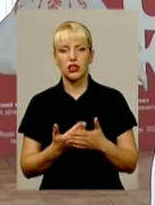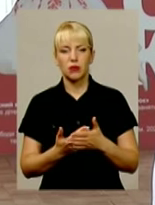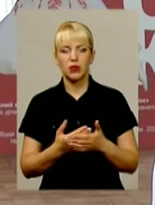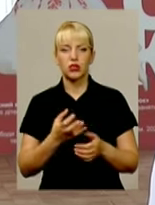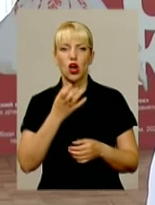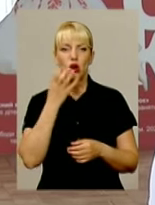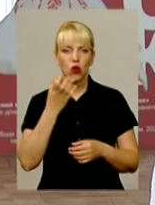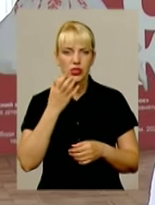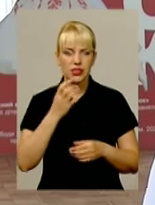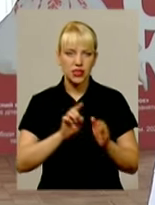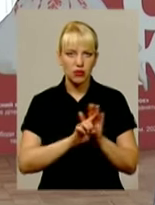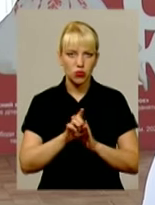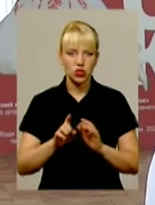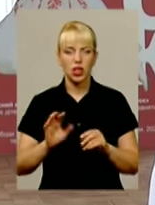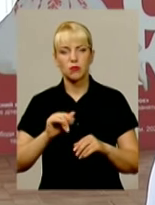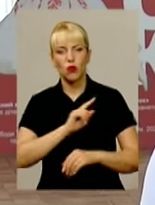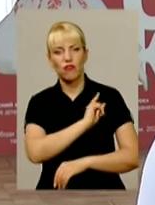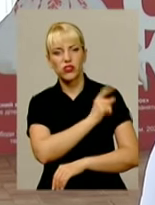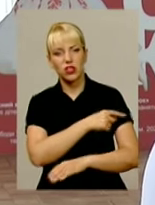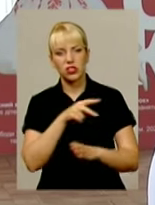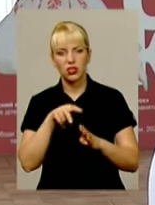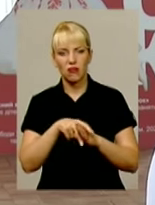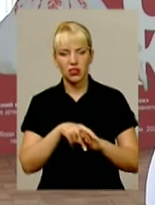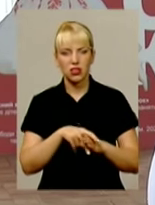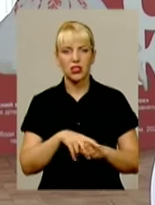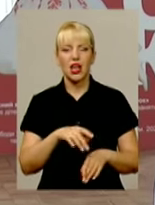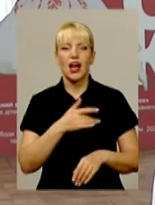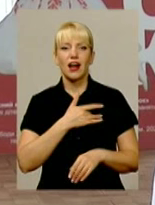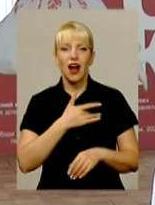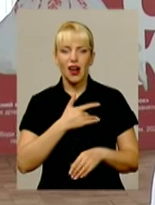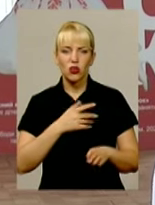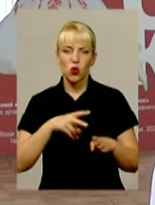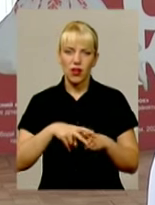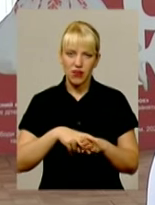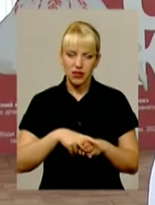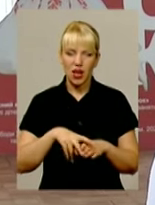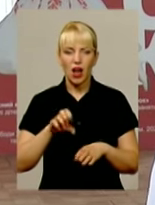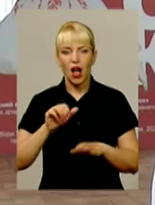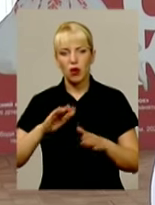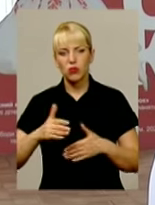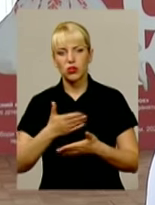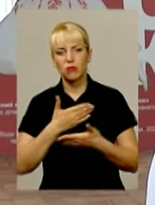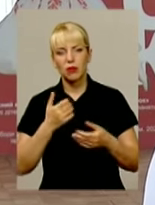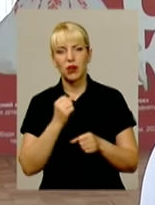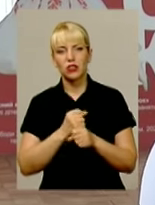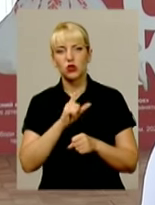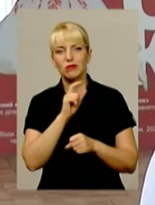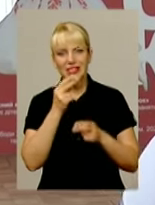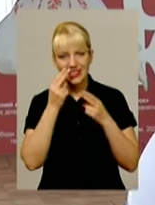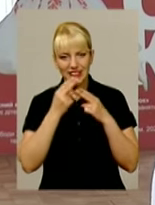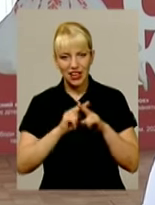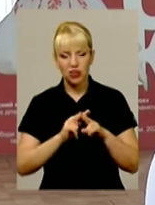розігрів, далі фізичні навантаження, кардіонавантаження. Після цього ми відпрацьовуємо якусь техніку і